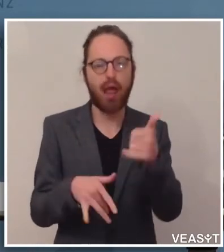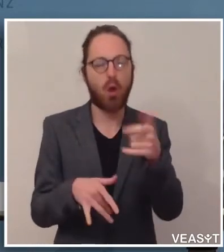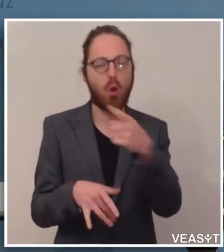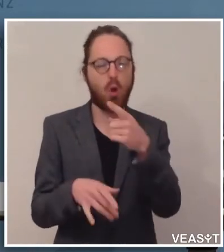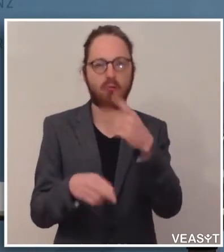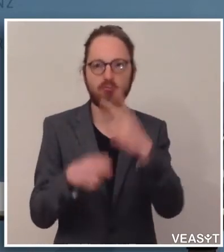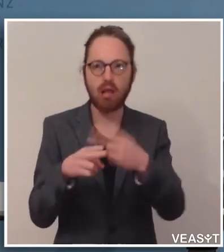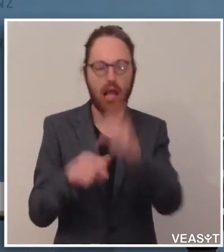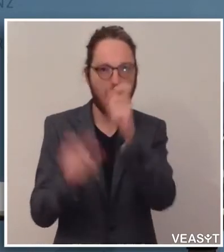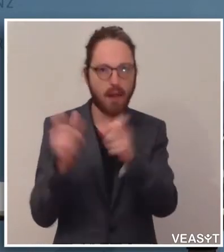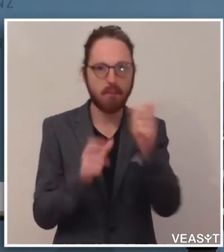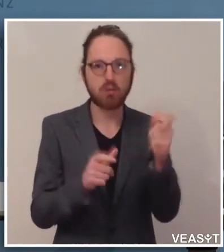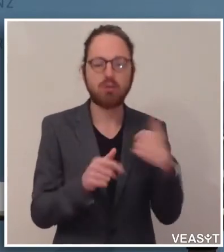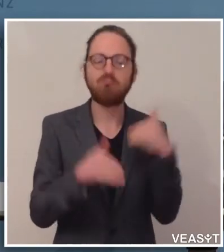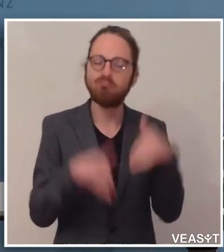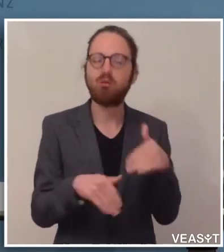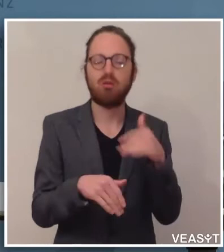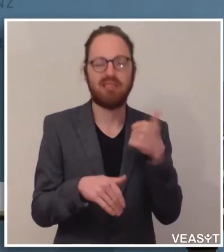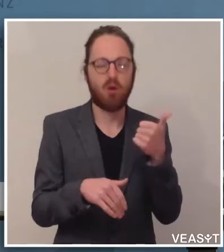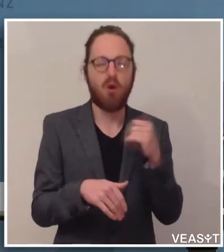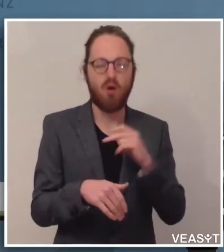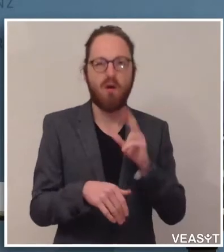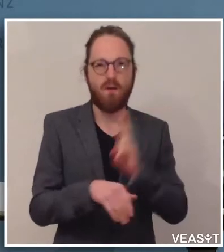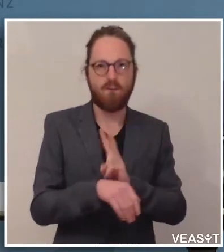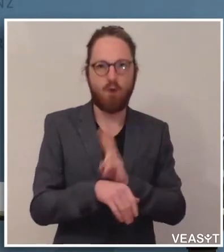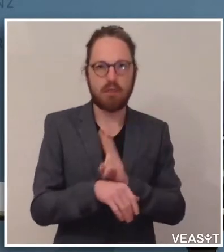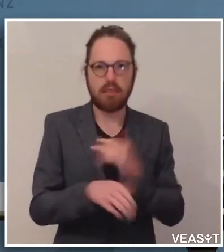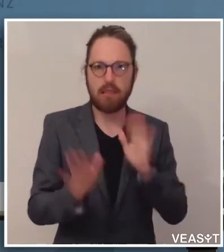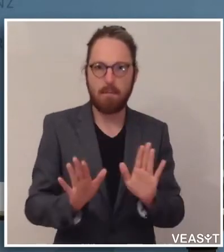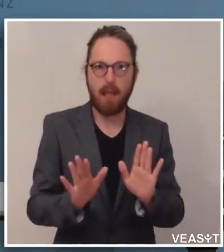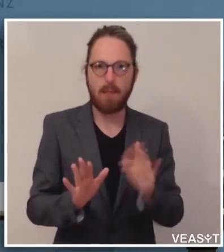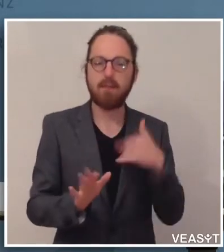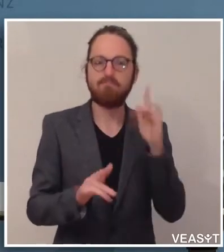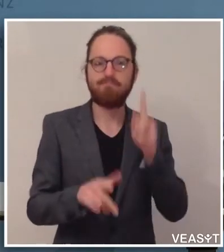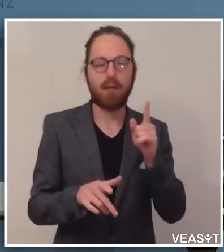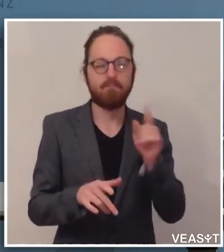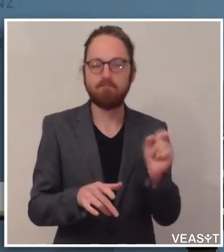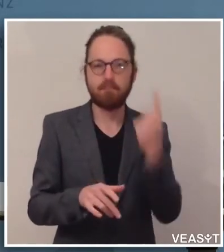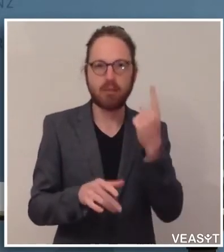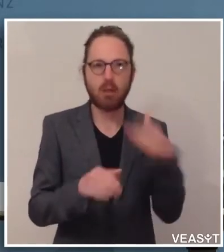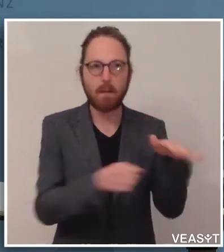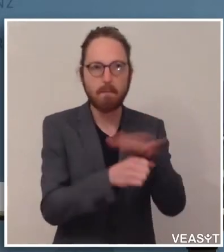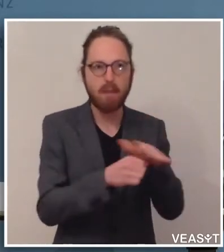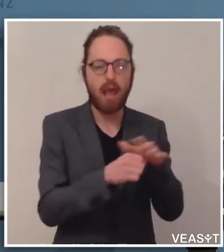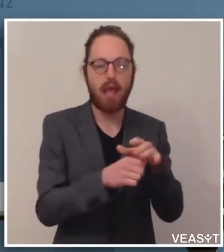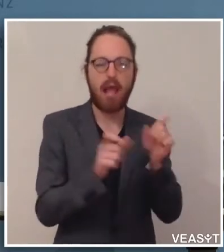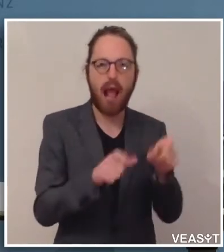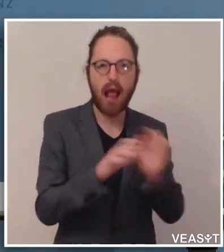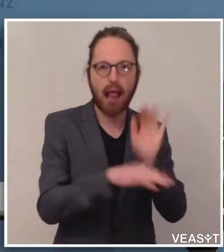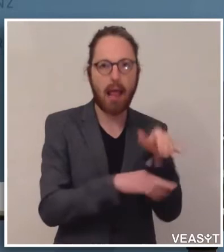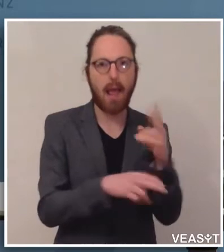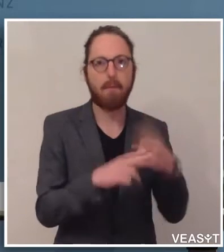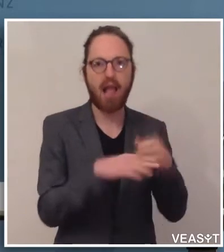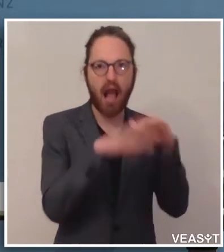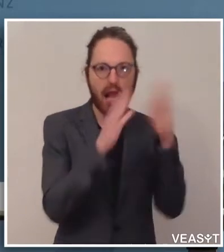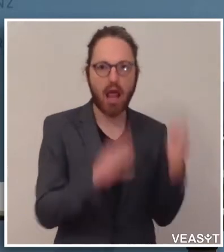weiterhin vorsichtig sein, insbesondere natürlich im Bereich der Krankenhäuser, im Bereich der Alters und Pflegeheime. Aber nicht nur überall